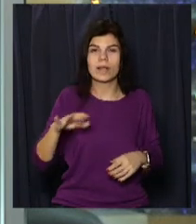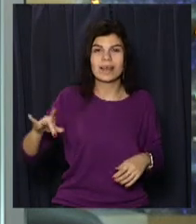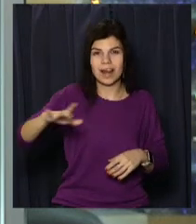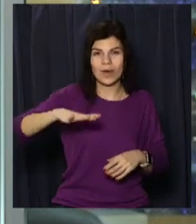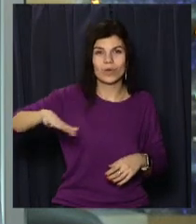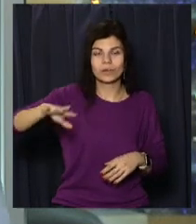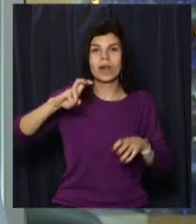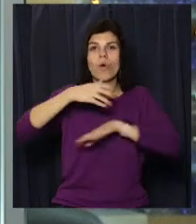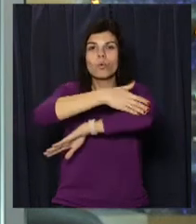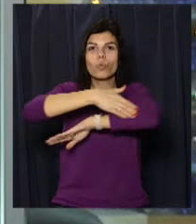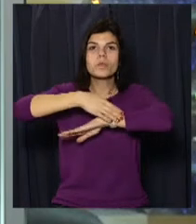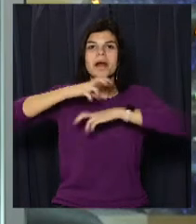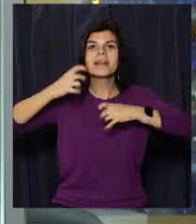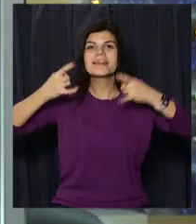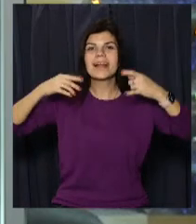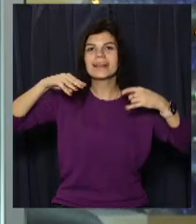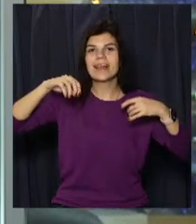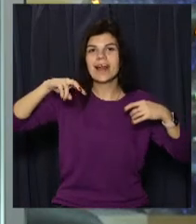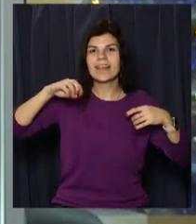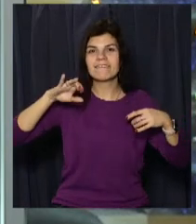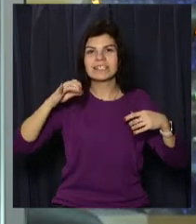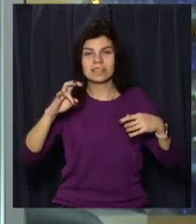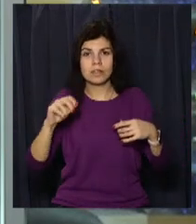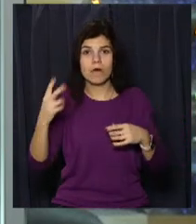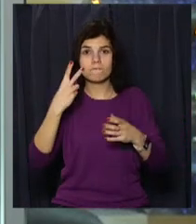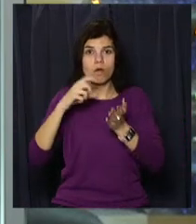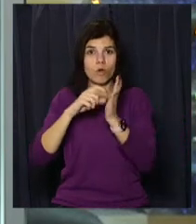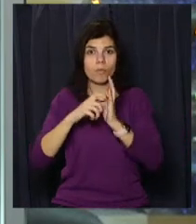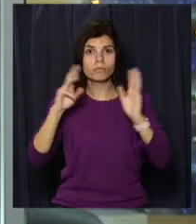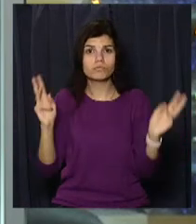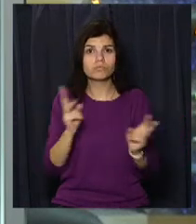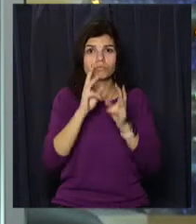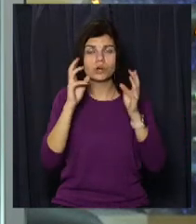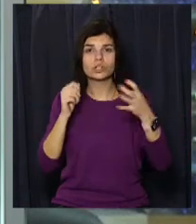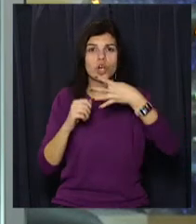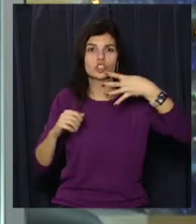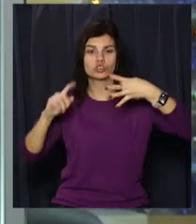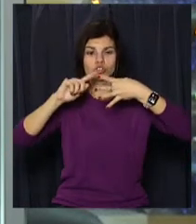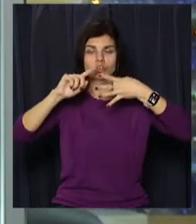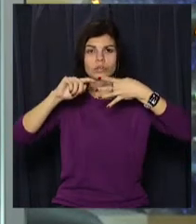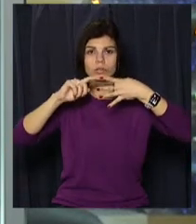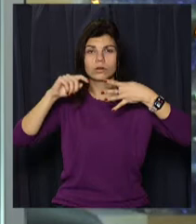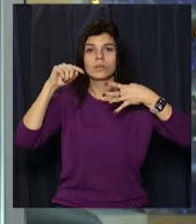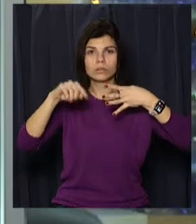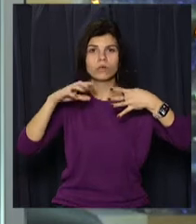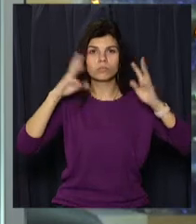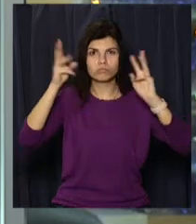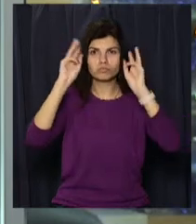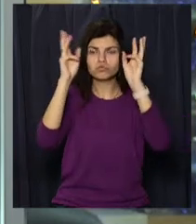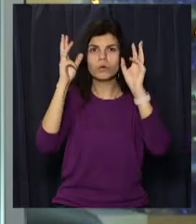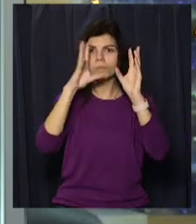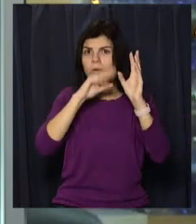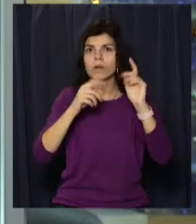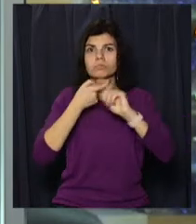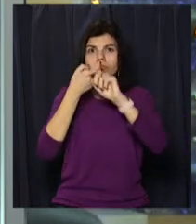квартира. На місці, СНСники встановили, що палають дві кімнати на четвертому поверсі, була загроза поширенню вогню по всьому